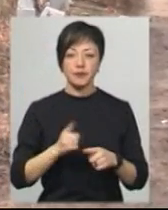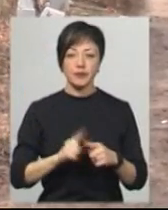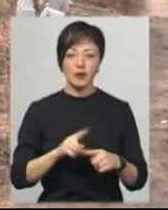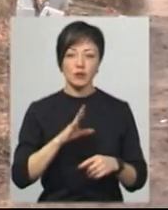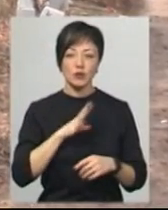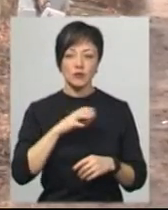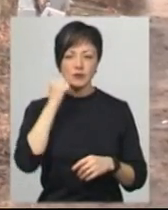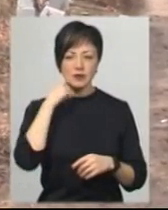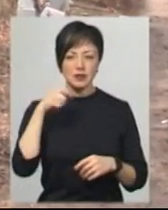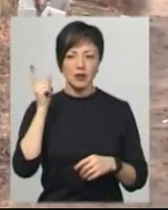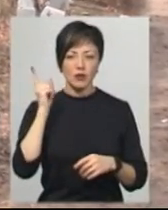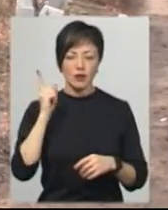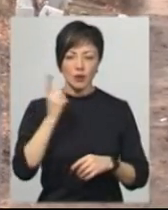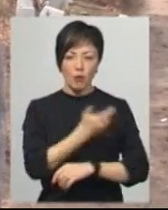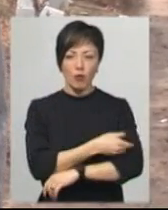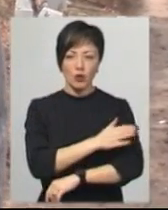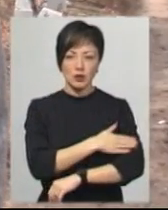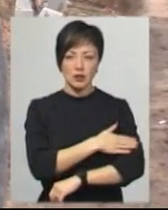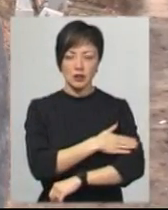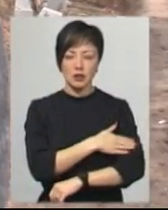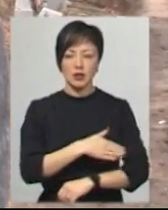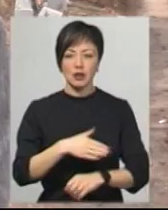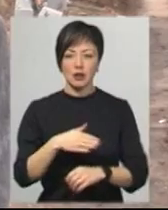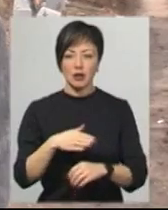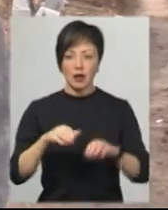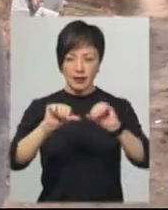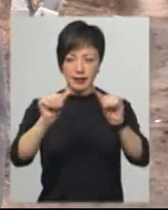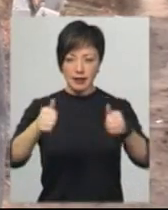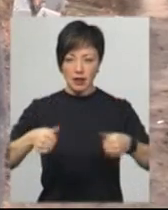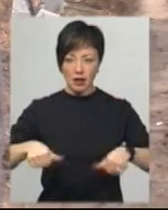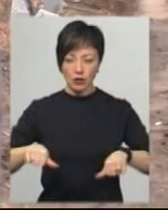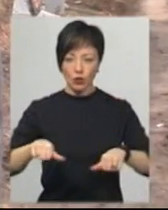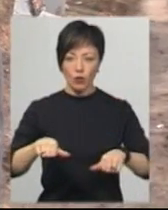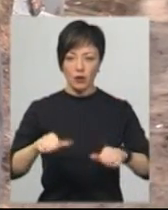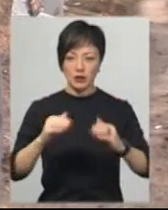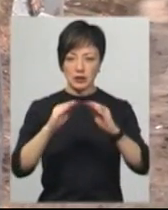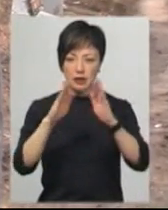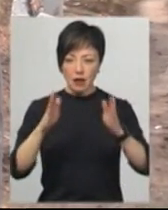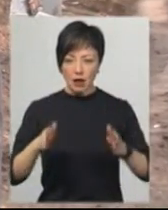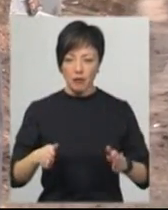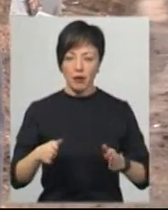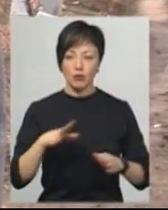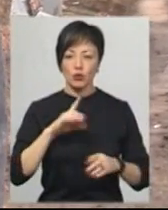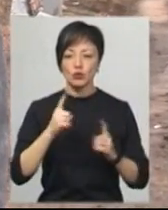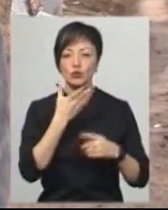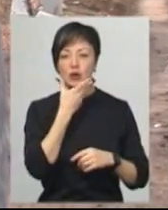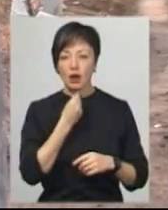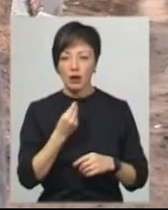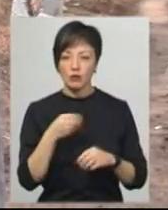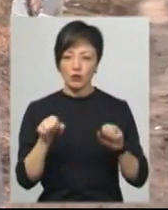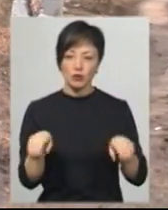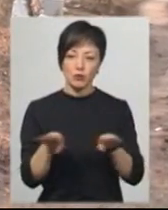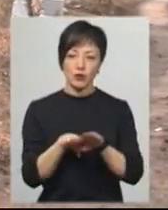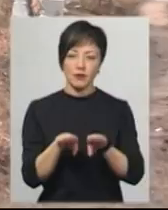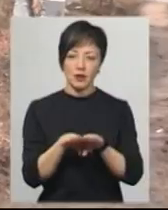в таких старовинних польських надробках, склепах. Було дуже гарно, можна